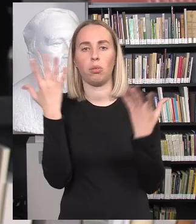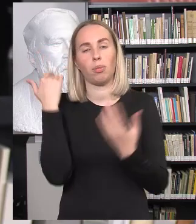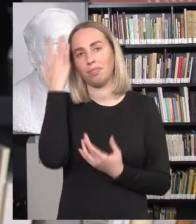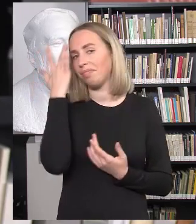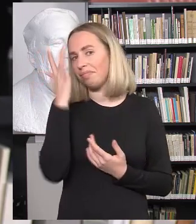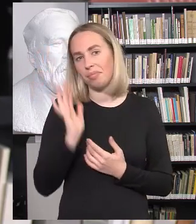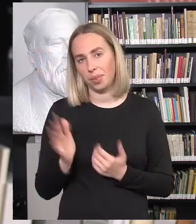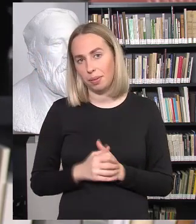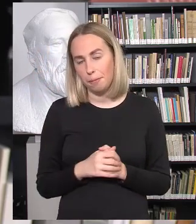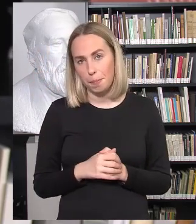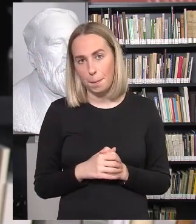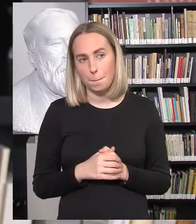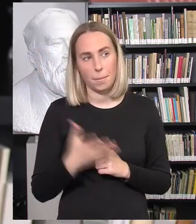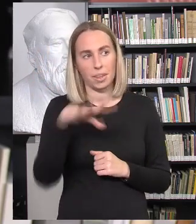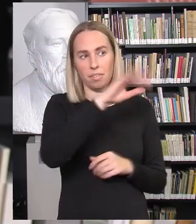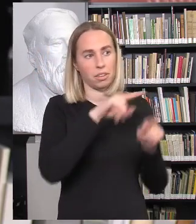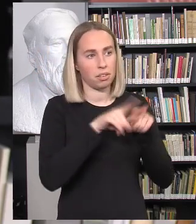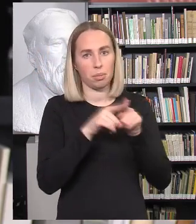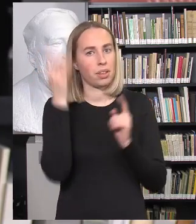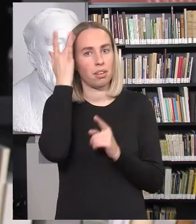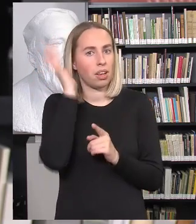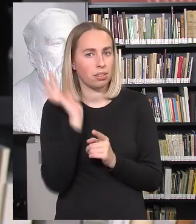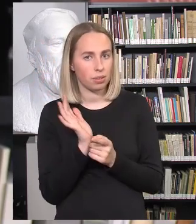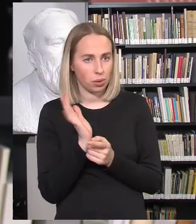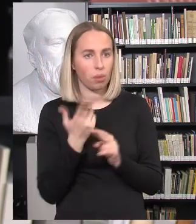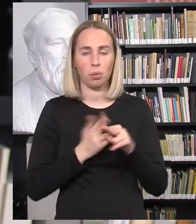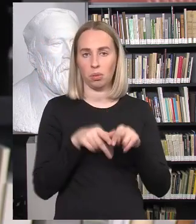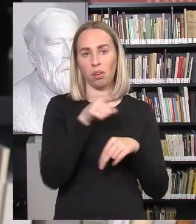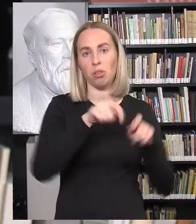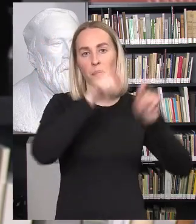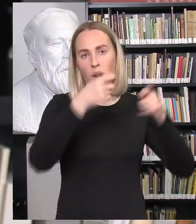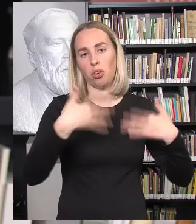sėdintis jau, mes kitaip nebeįsivaizduojam, tai vadinasi, jau yra pradžia gera.